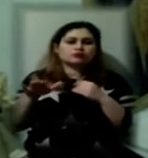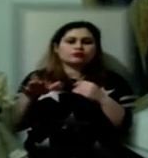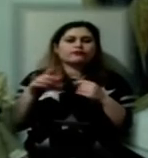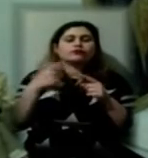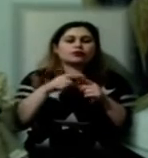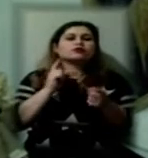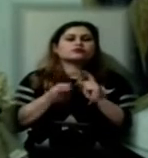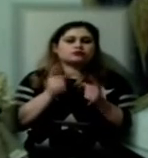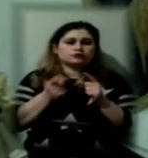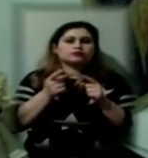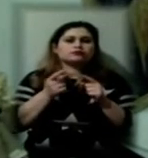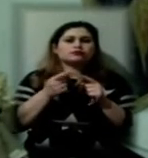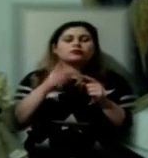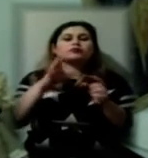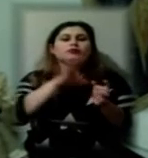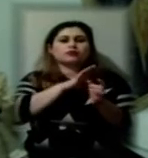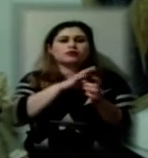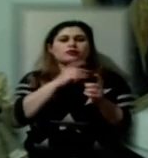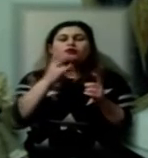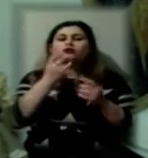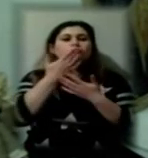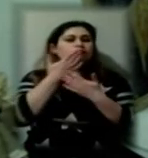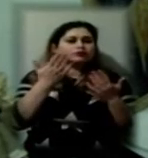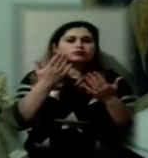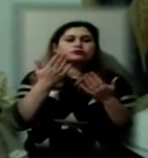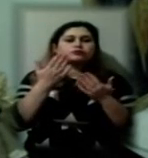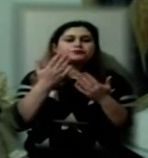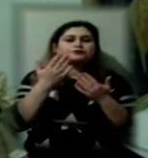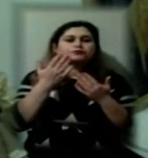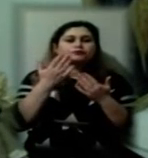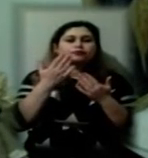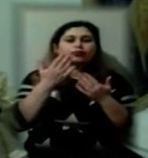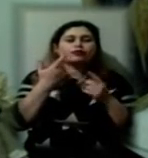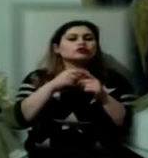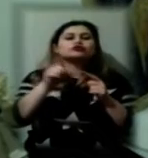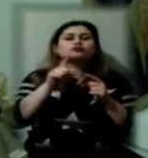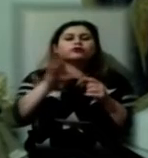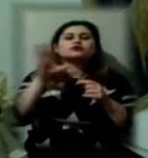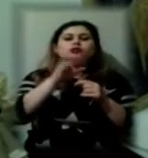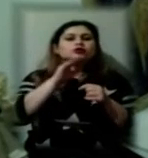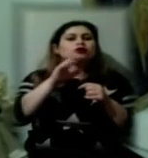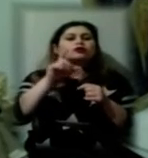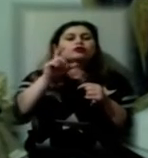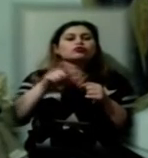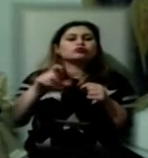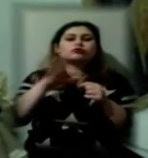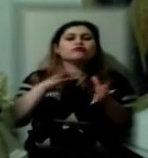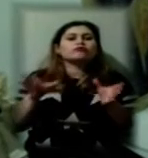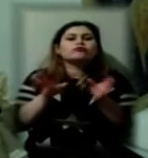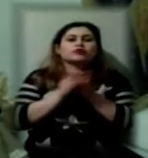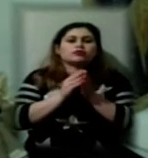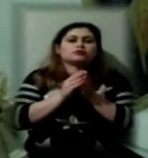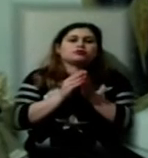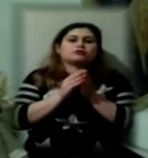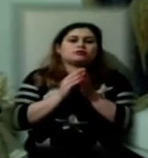була не останньою і щоб всі люди об'єдналися, тому що